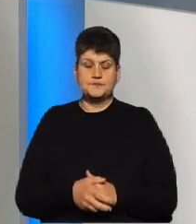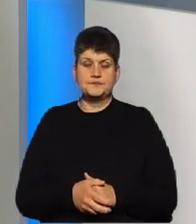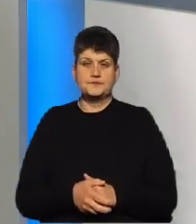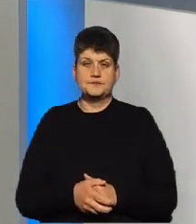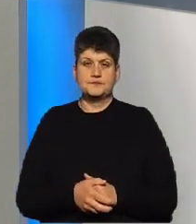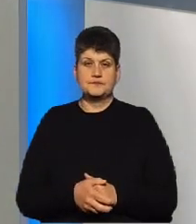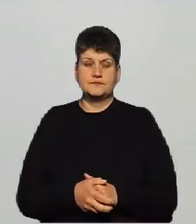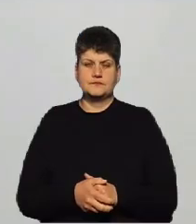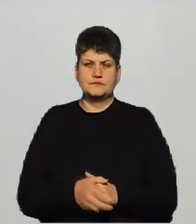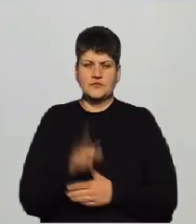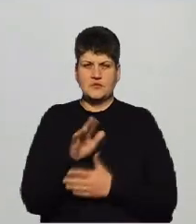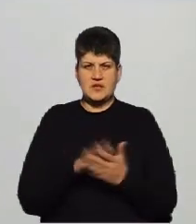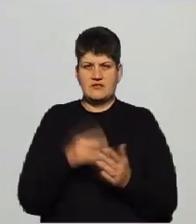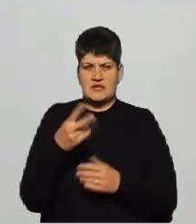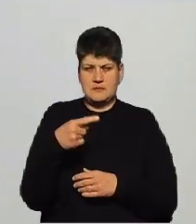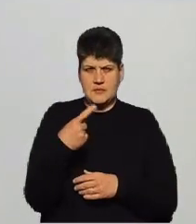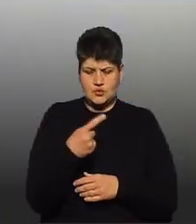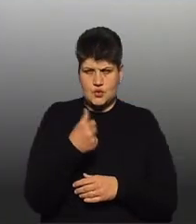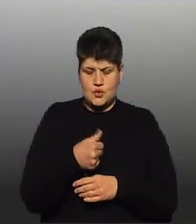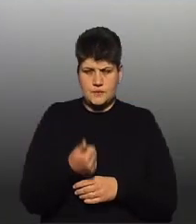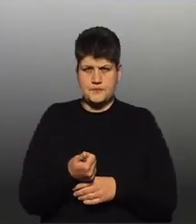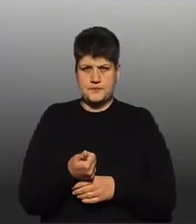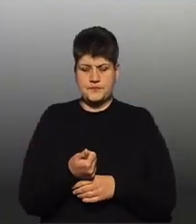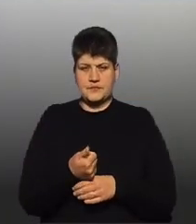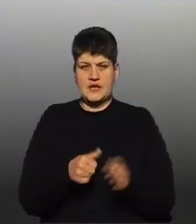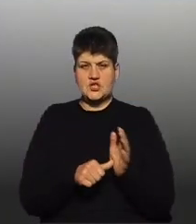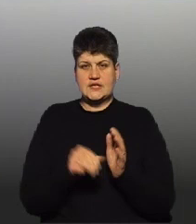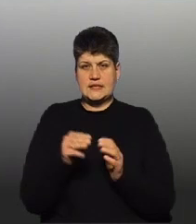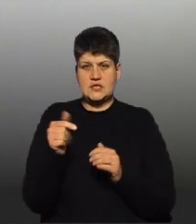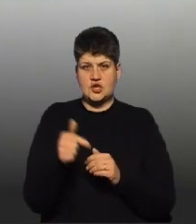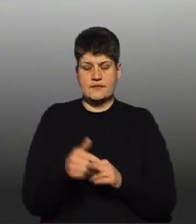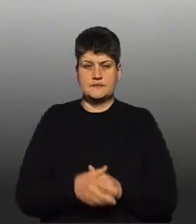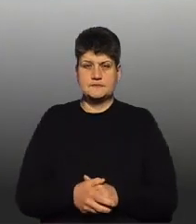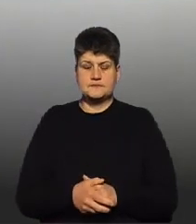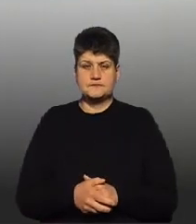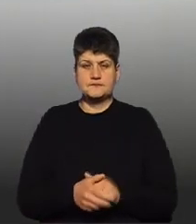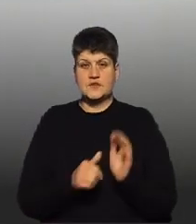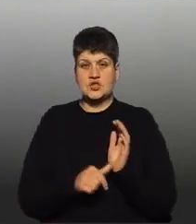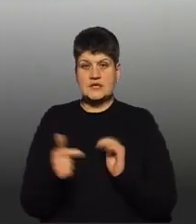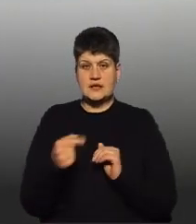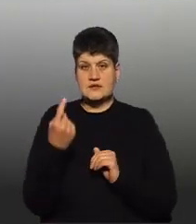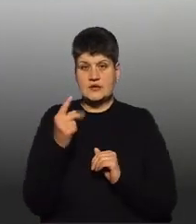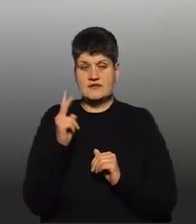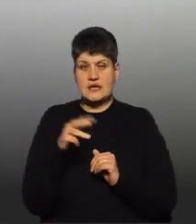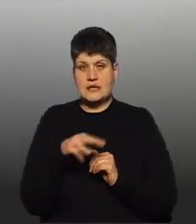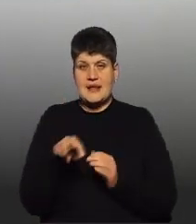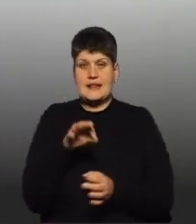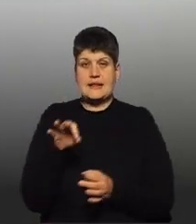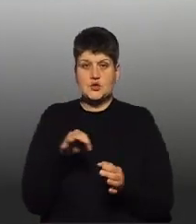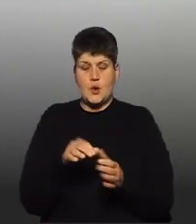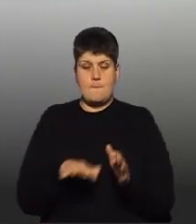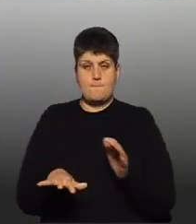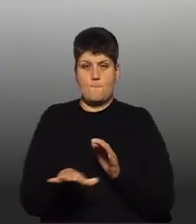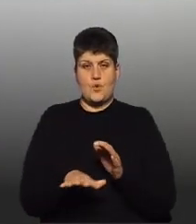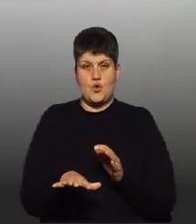вибачайте, 21. Тобто від 6 тисяч гривень. 60 гривень за один квадратний метр надлишкової площі. Так,